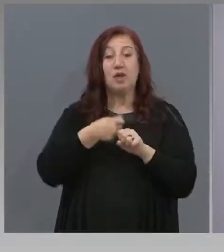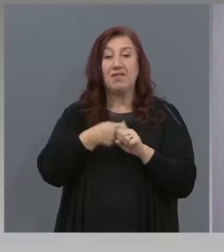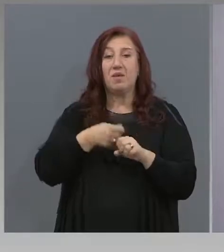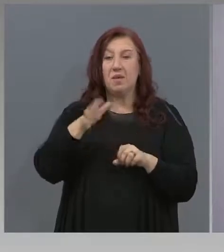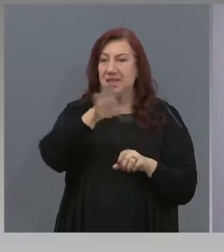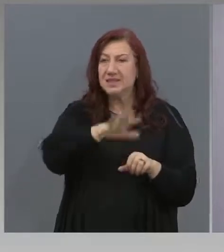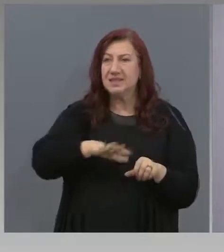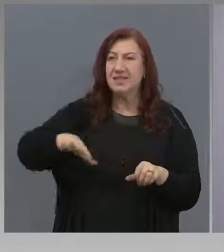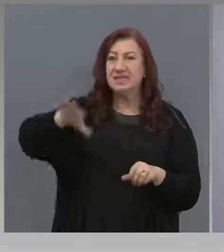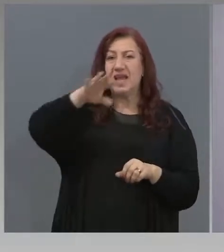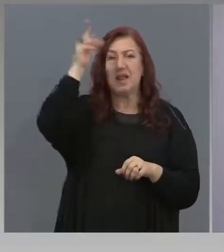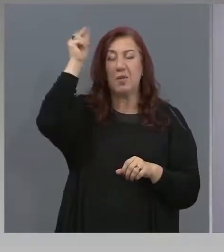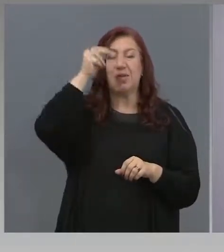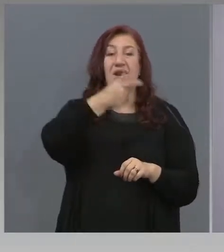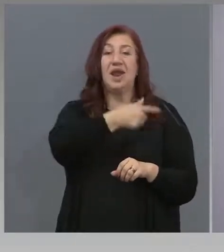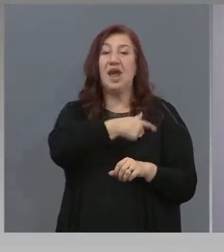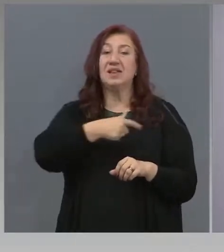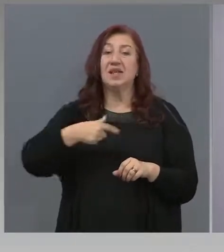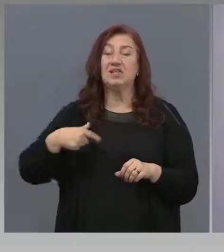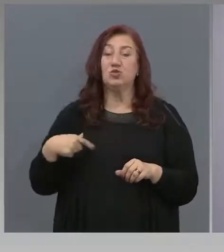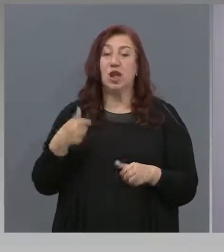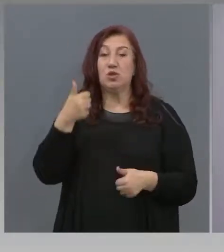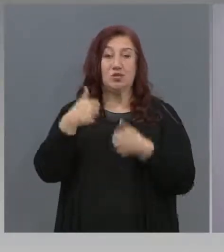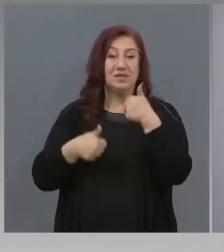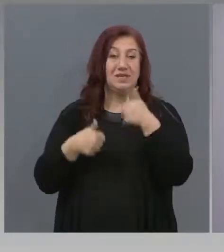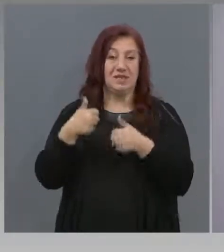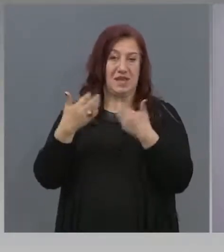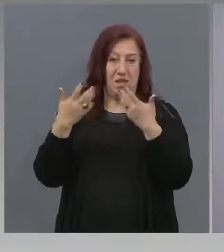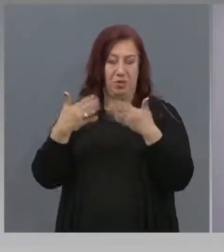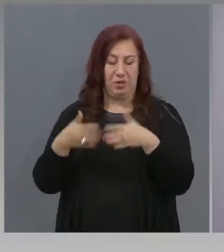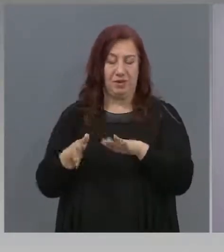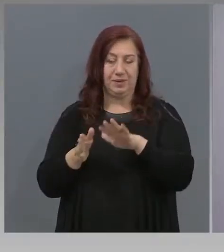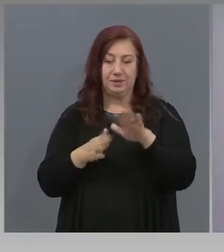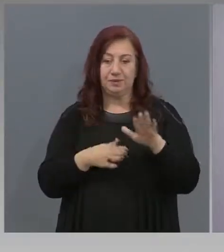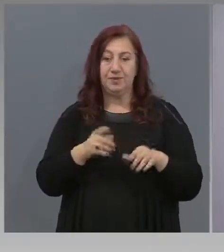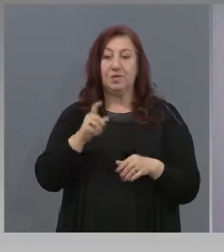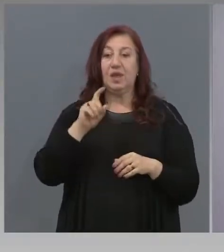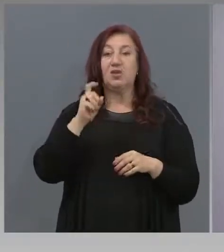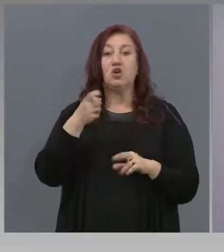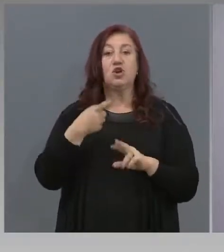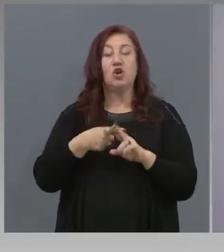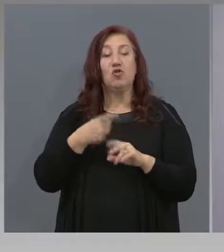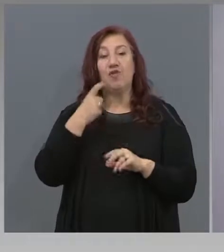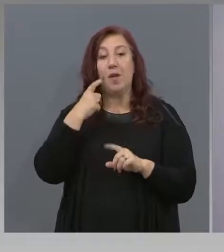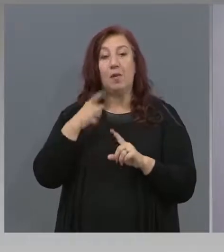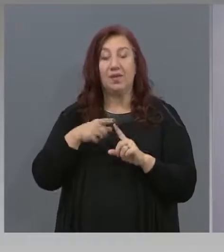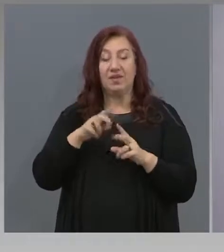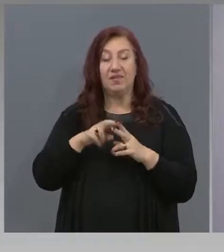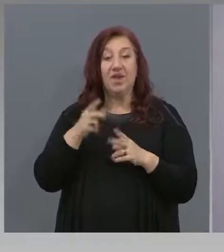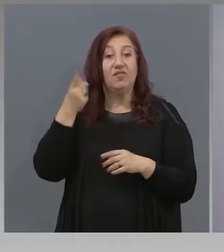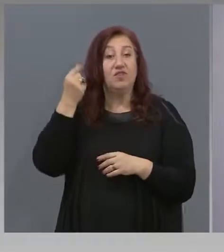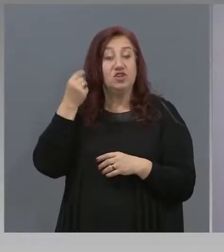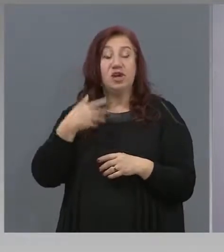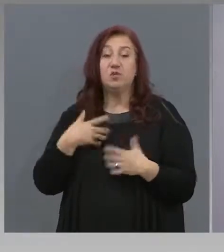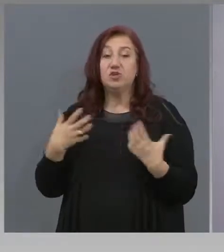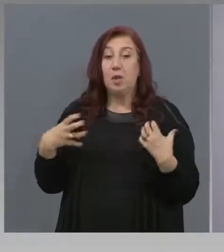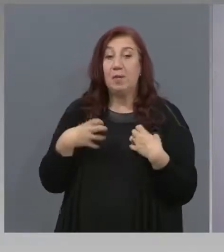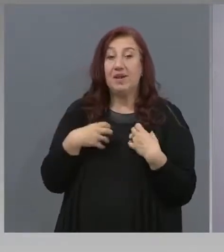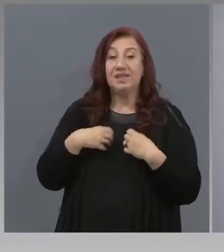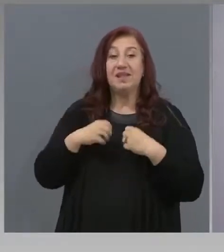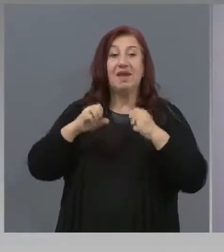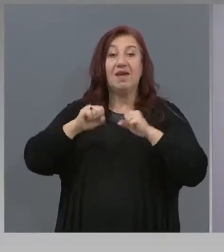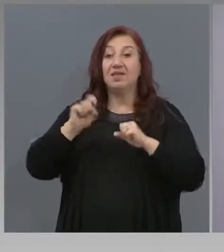на състезанията по математика. Горя Николова, Битиви, само понеже се появиха вчера притеснения сред директорите на училищата относно